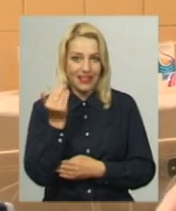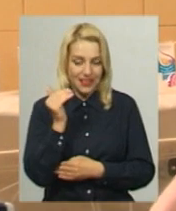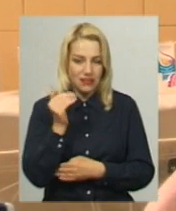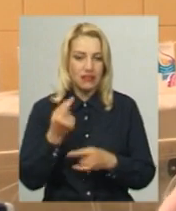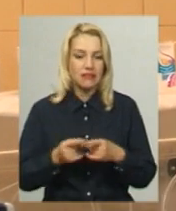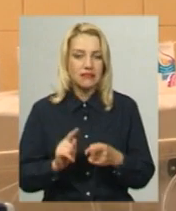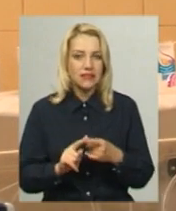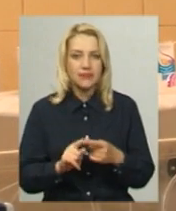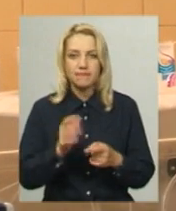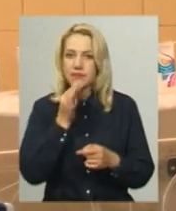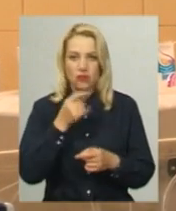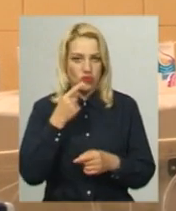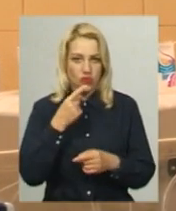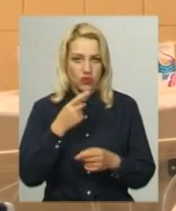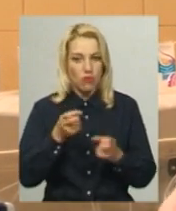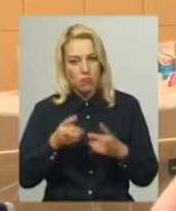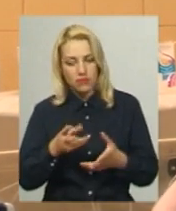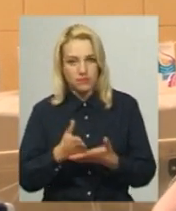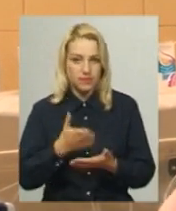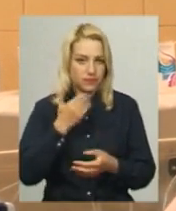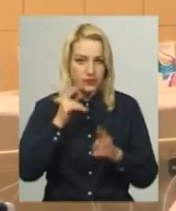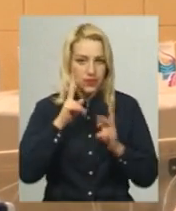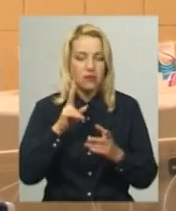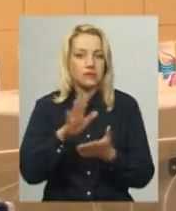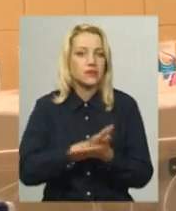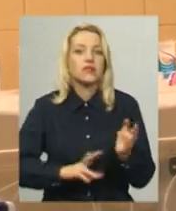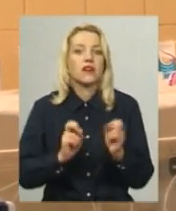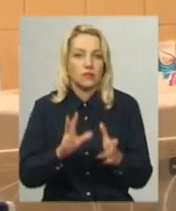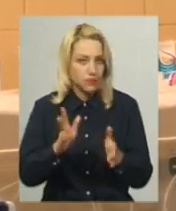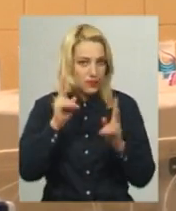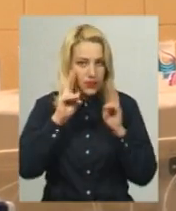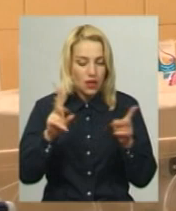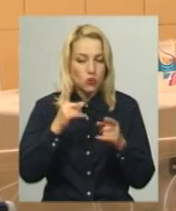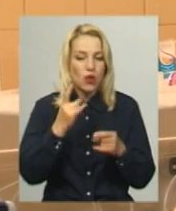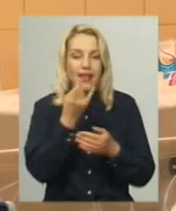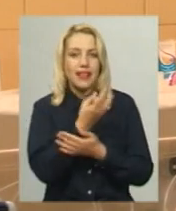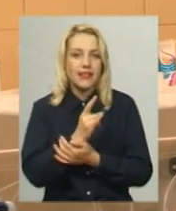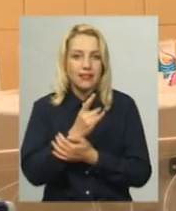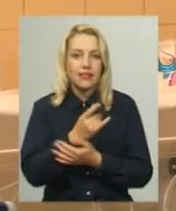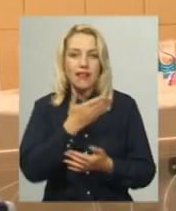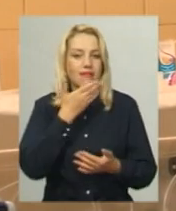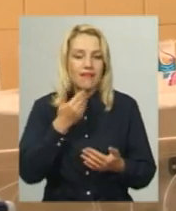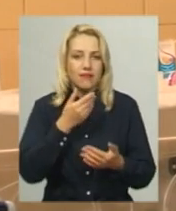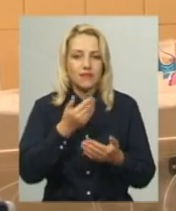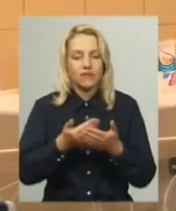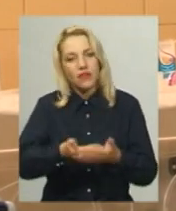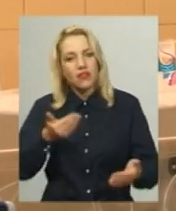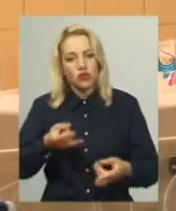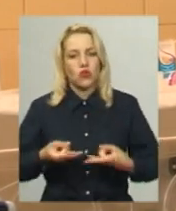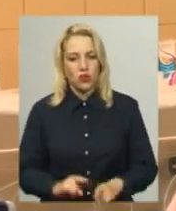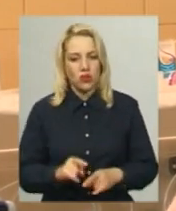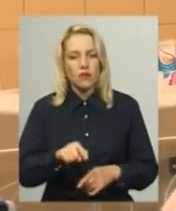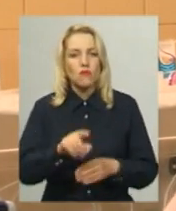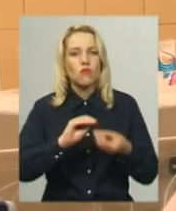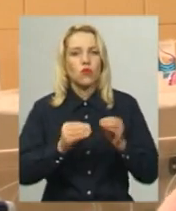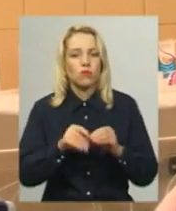поки що тільки минував період адаптації. Як буде далі, побачимо, тому що недоношено дитина – це цілий клубочок проблем, яких нам